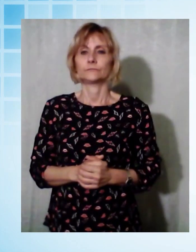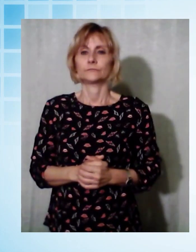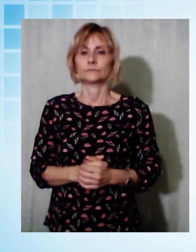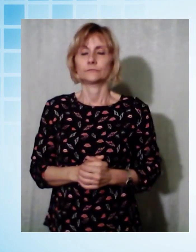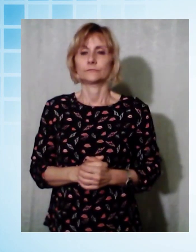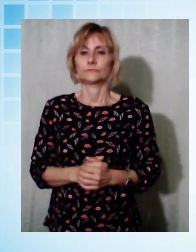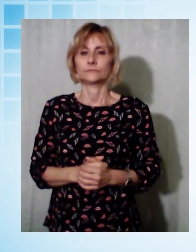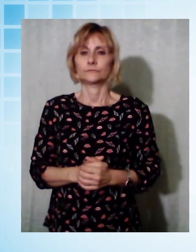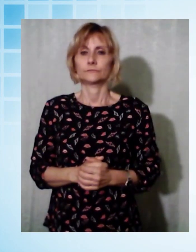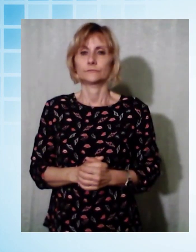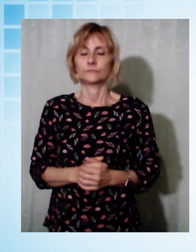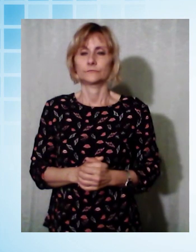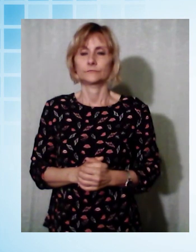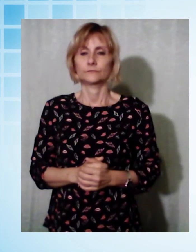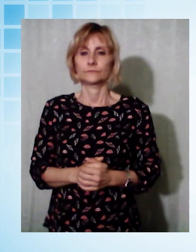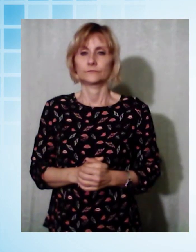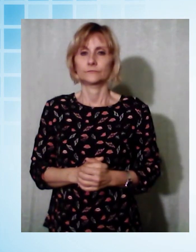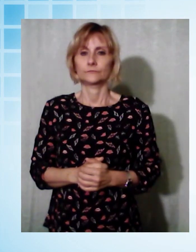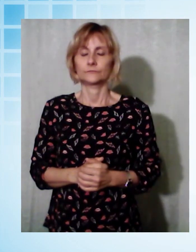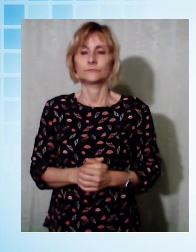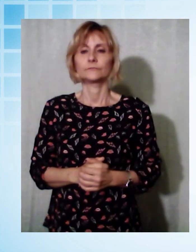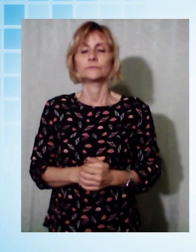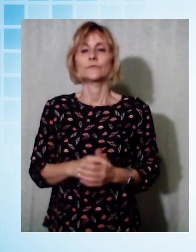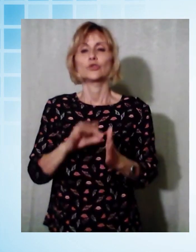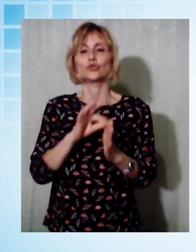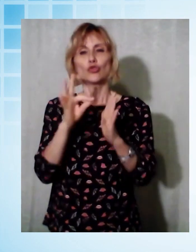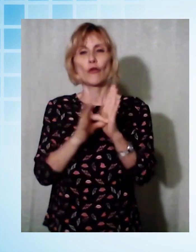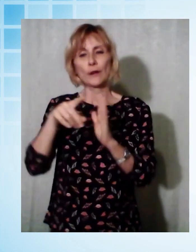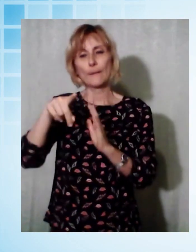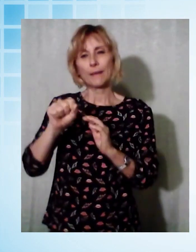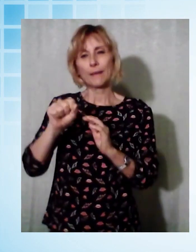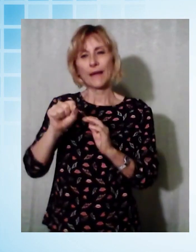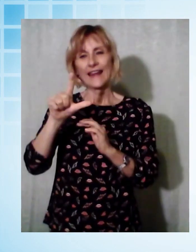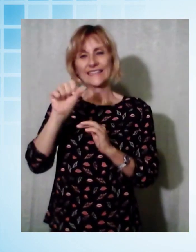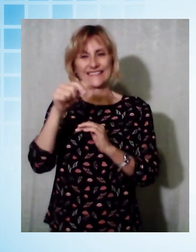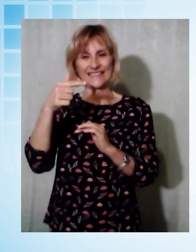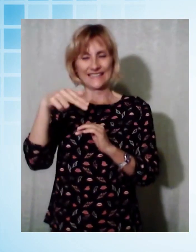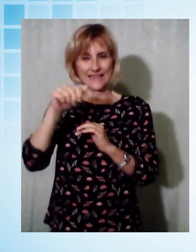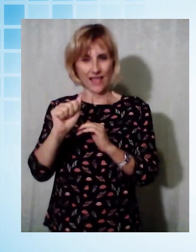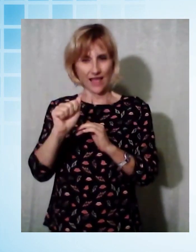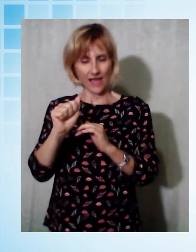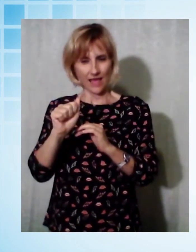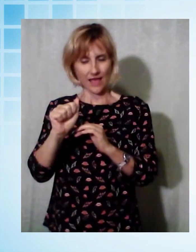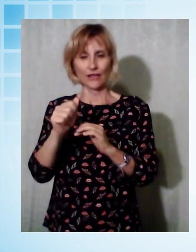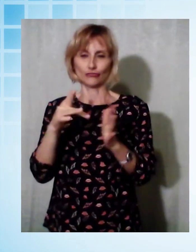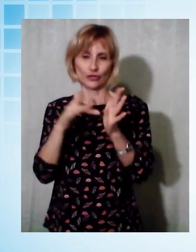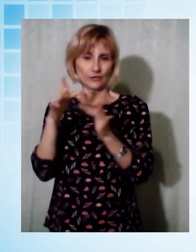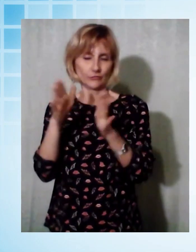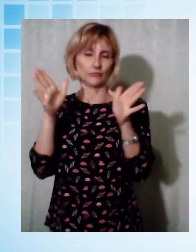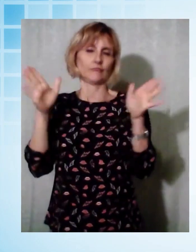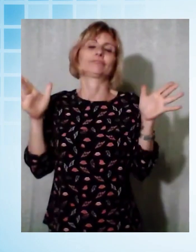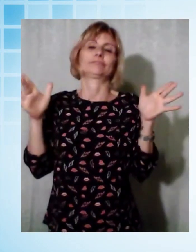L'esistenza di quel giovane palestinese inchiodato al legno 2000 anni fa continua ad illuminare le vicende del tempo.